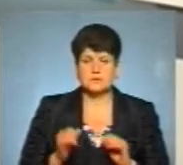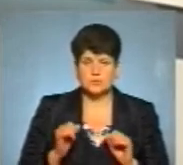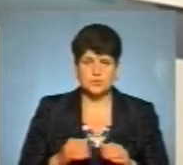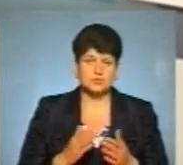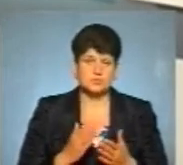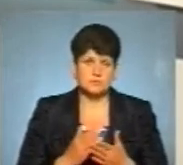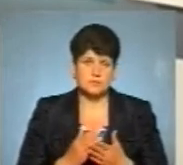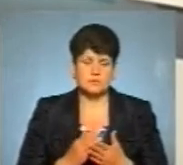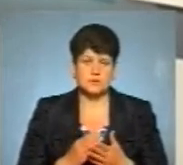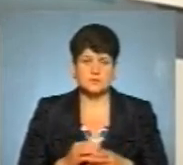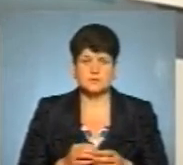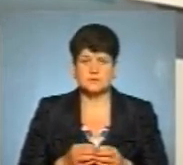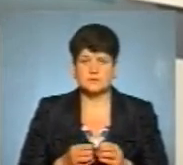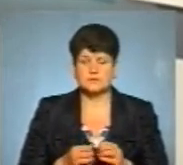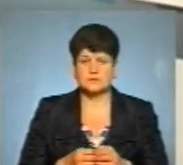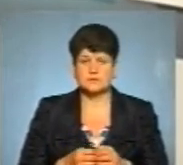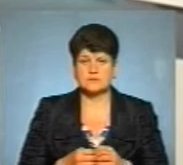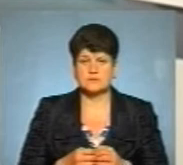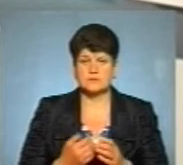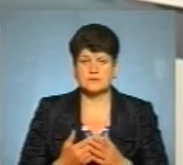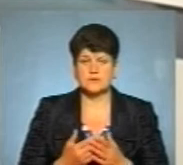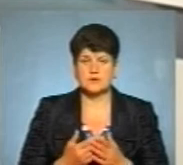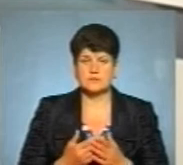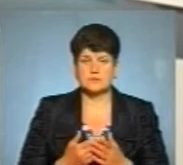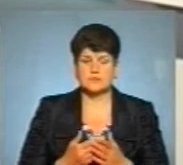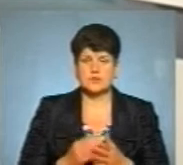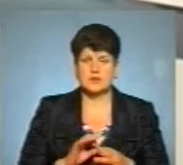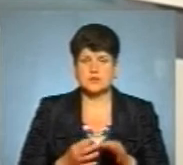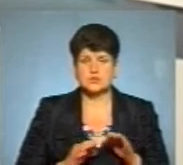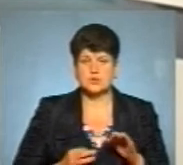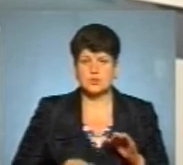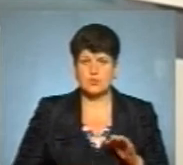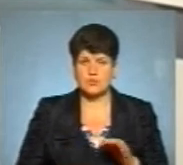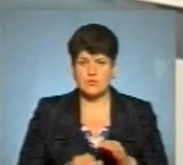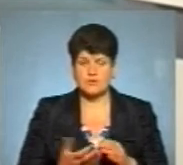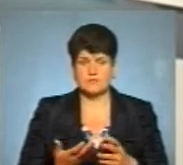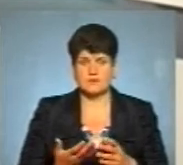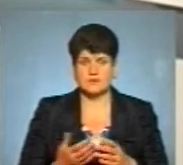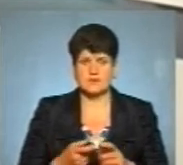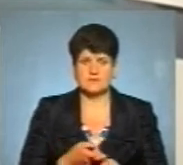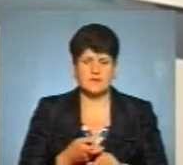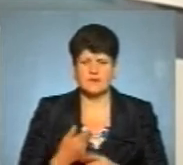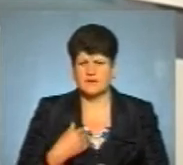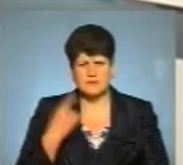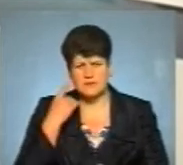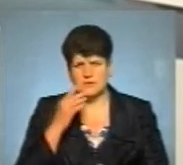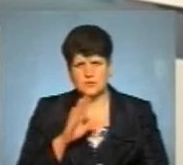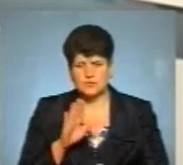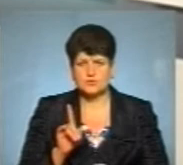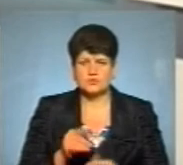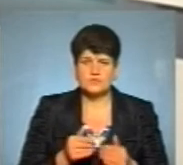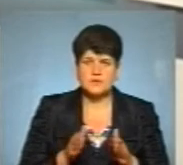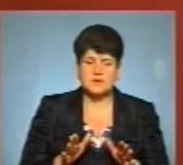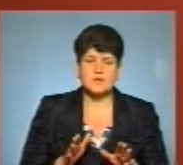загрозу, там, напрямку кишкових інфекцій або глисних інвазій, але я не думаю, що відкриття